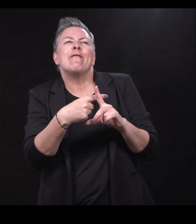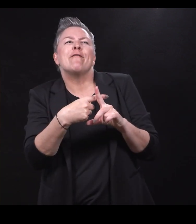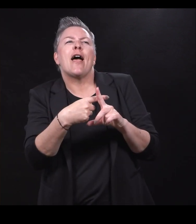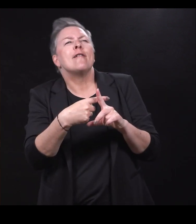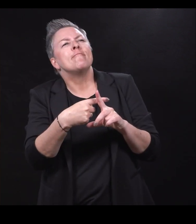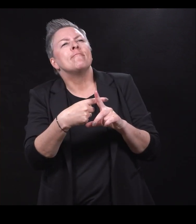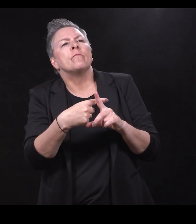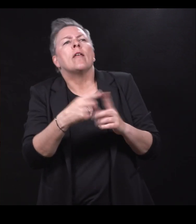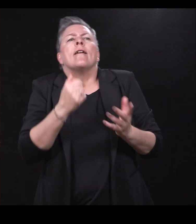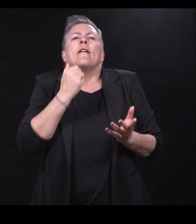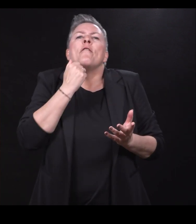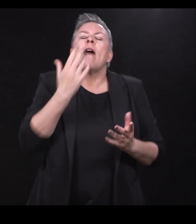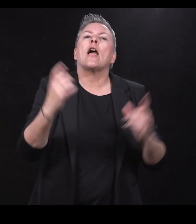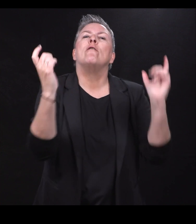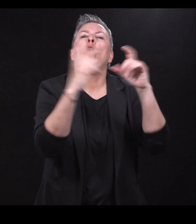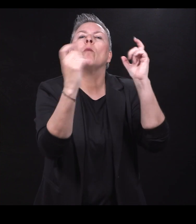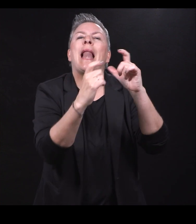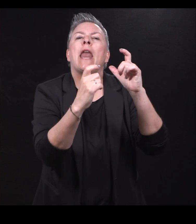være et forbilde for andre.